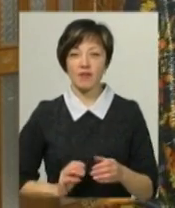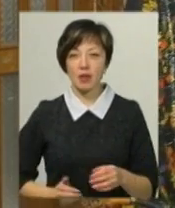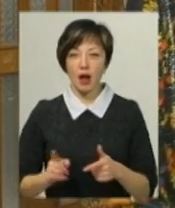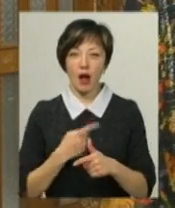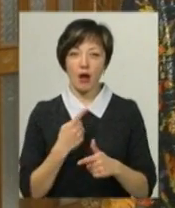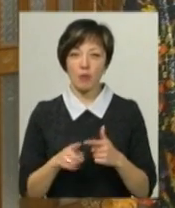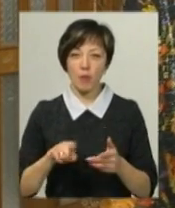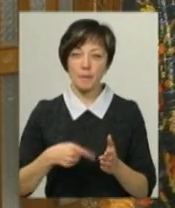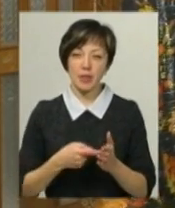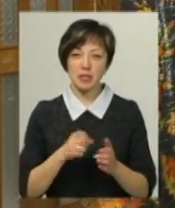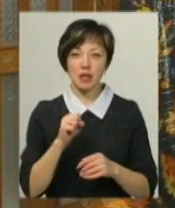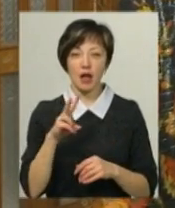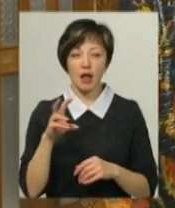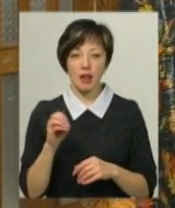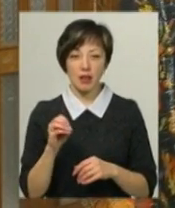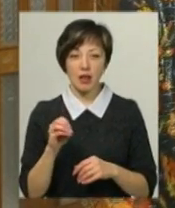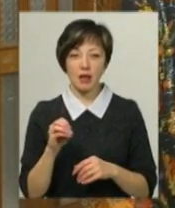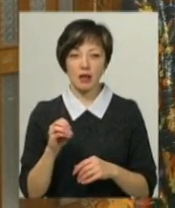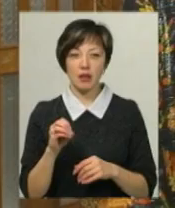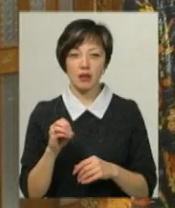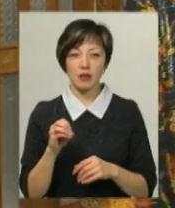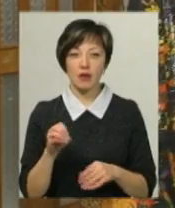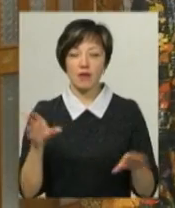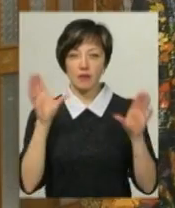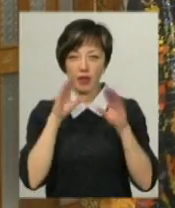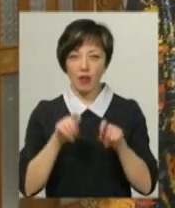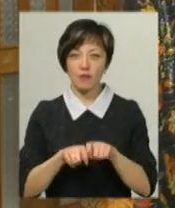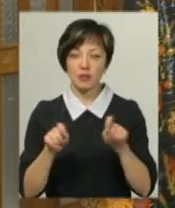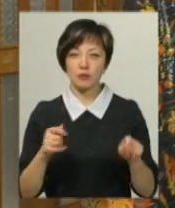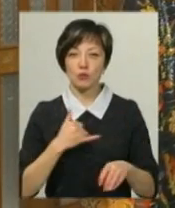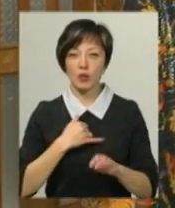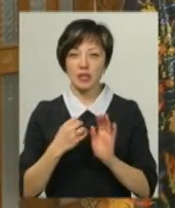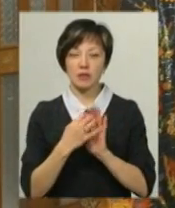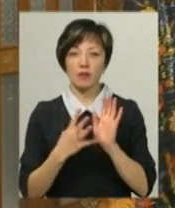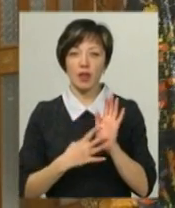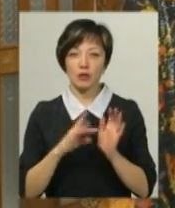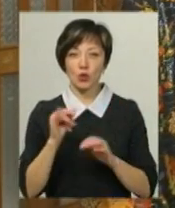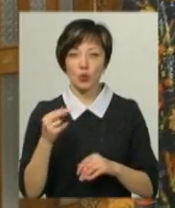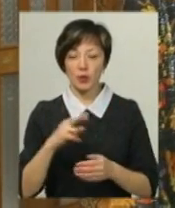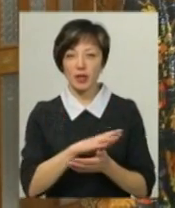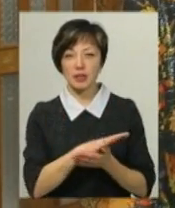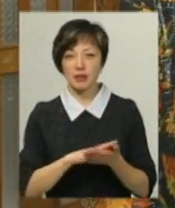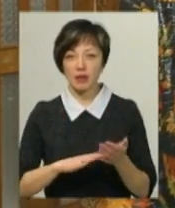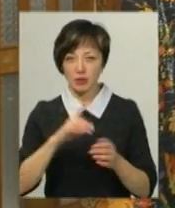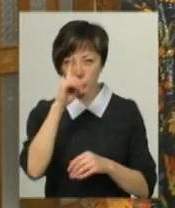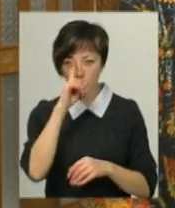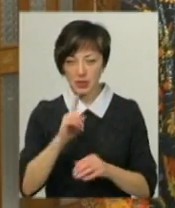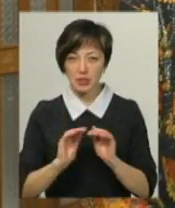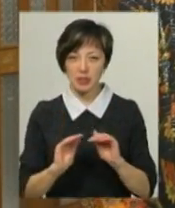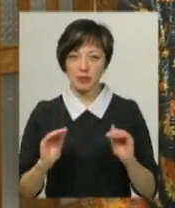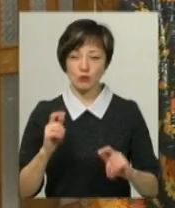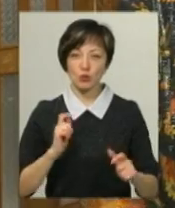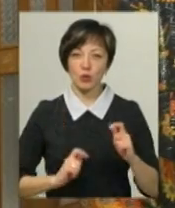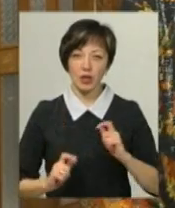або компанії міста. Але напрочудь, вдало він відкрився у нас 19 грудня і триватиме цілий місяць для школярів,